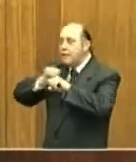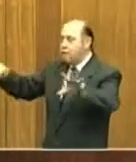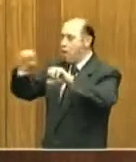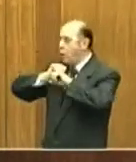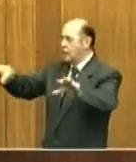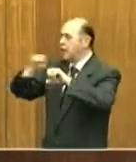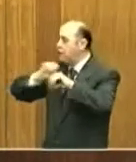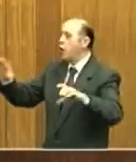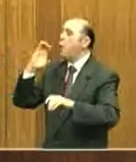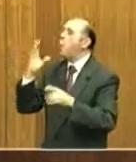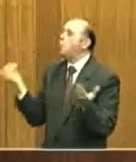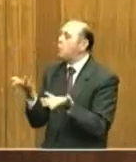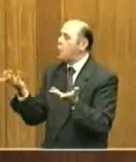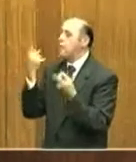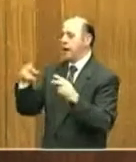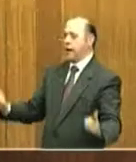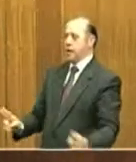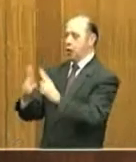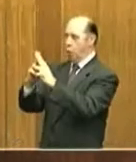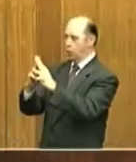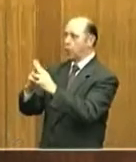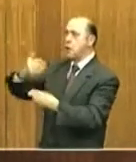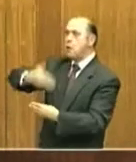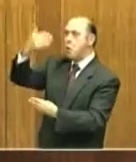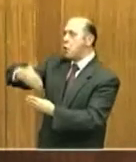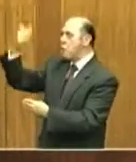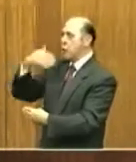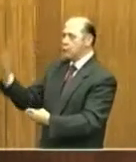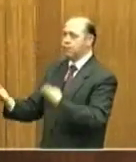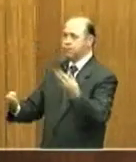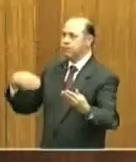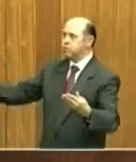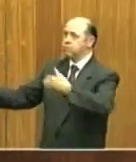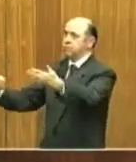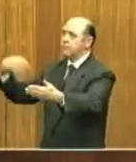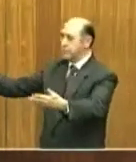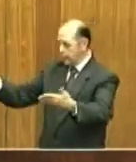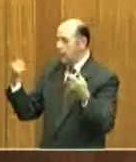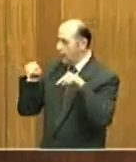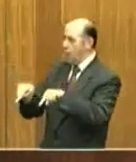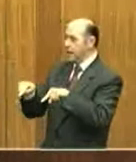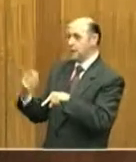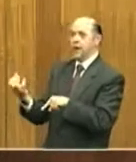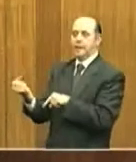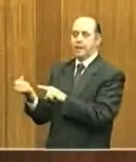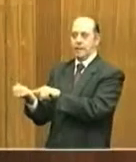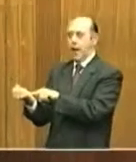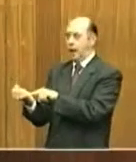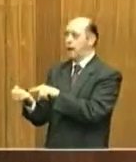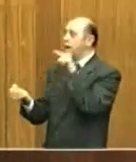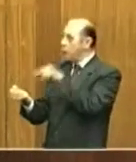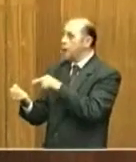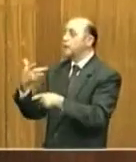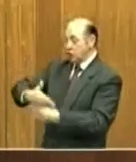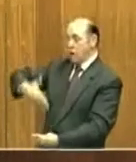'incontro, capace di far cadere tutti i muri che ancora dividono il mondo. Ecco l'essenziale, dove c'è un muro c'è